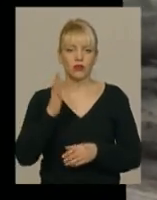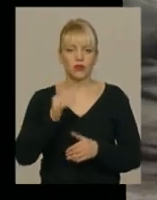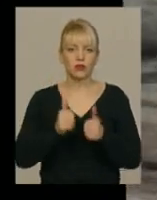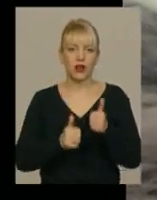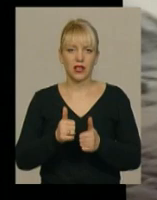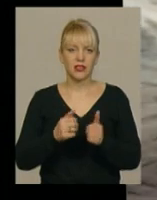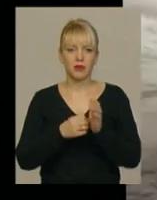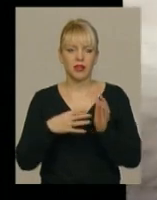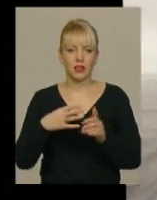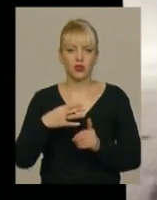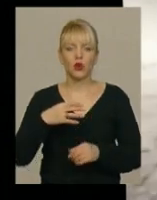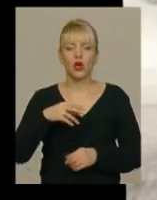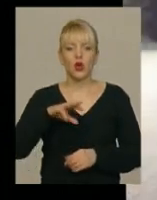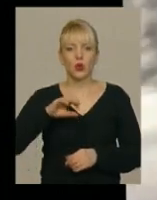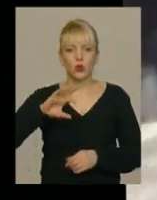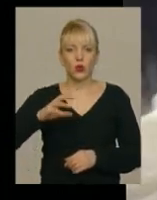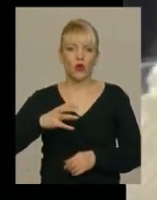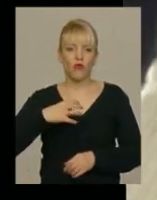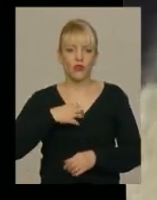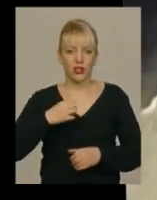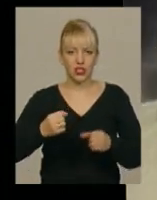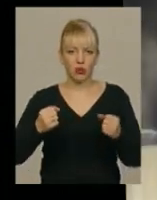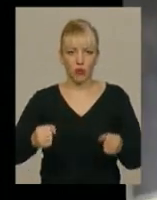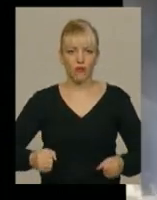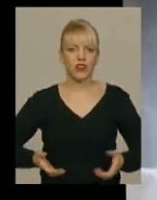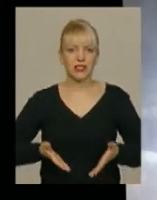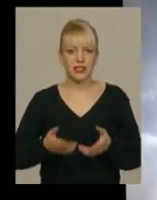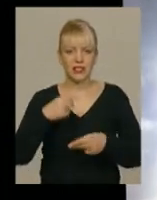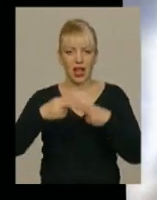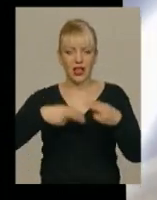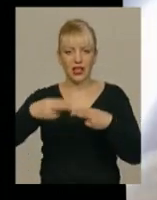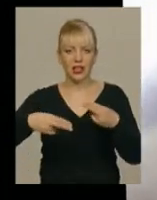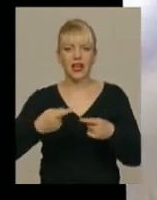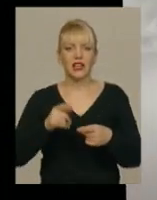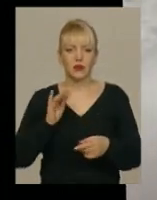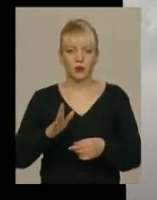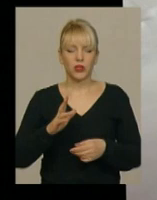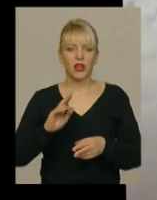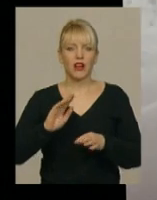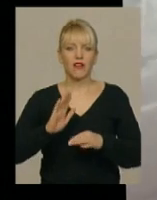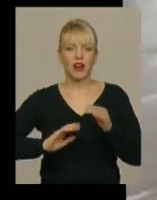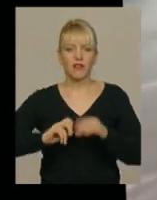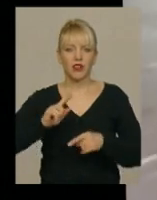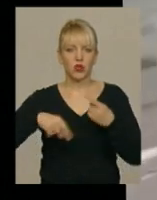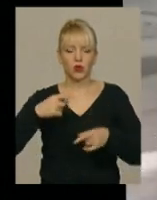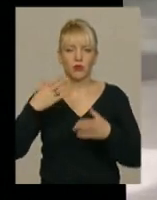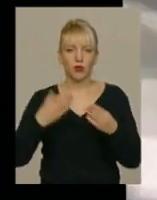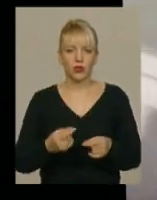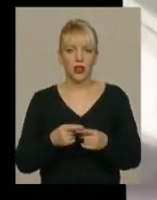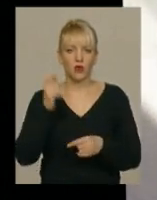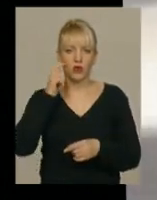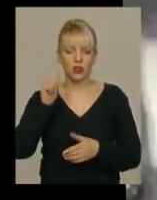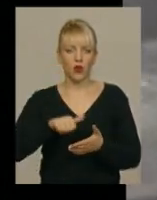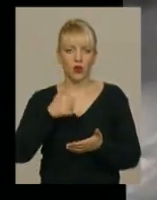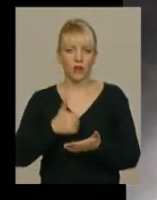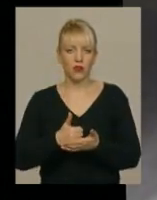15 лютого в лижному фристайлі. На тоді запланована кваліфікація, фінал відбудеться наступного дня. Україну на головному старті